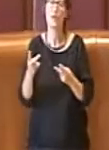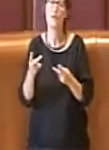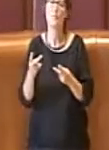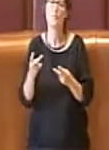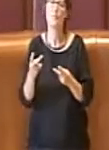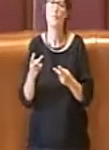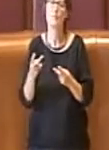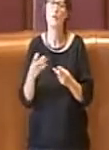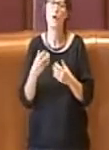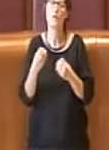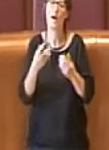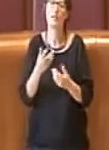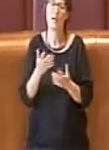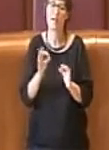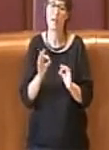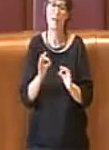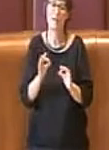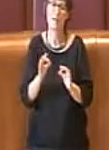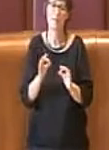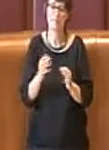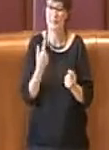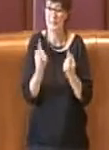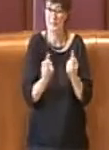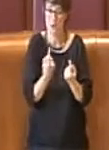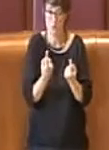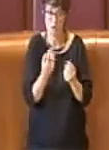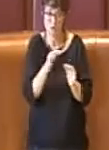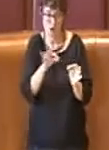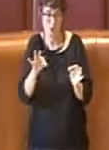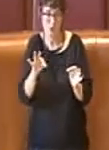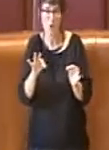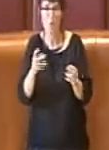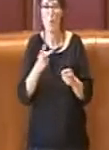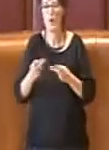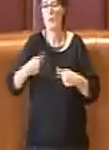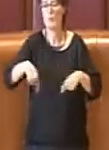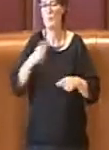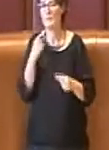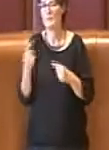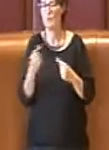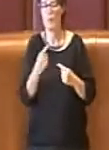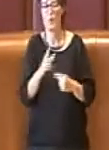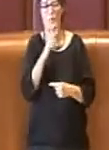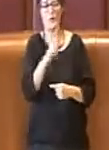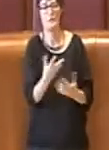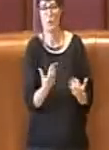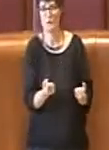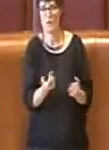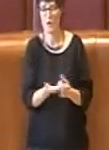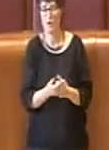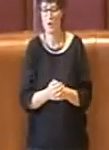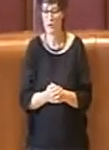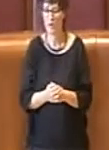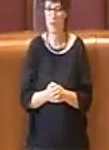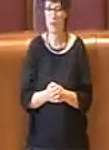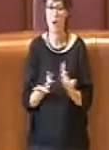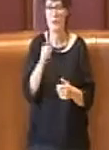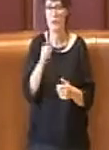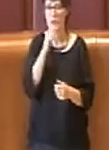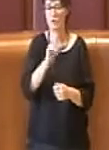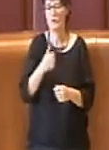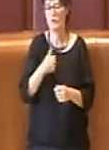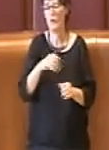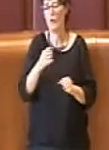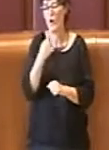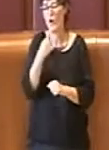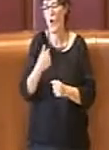determinate situazioni. Questo ovviamente non per giustificare il ritardo o comunque